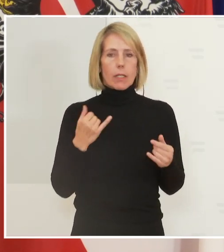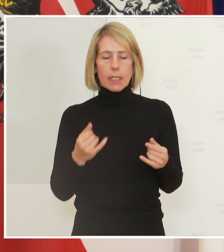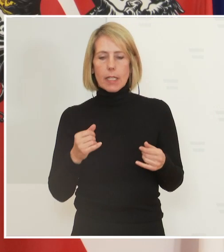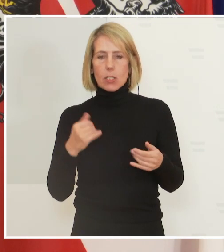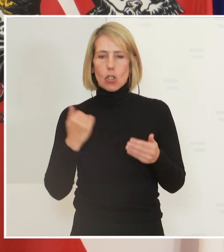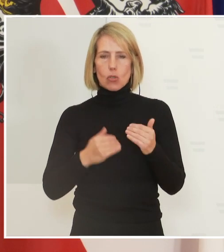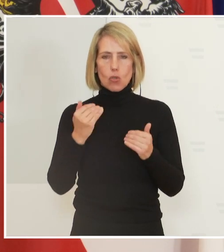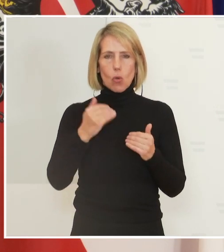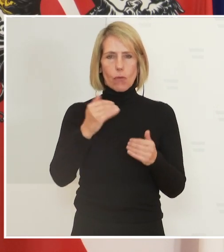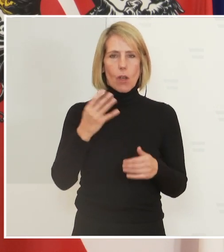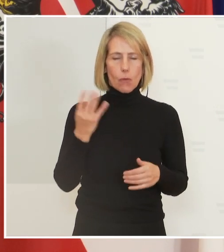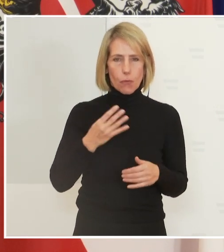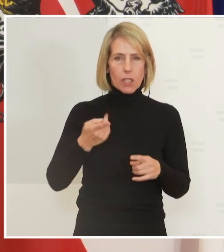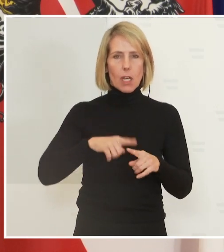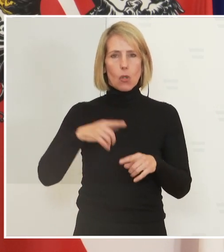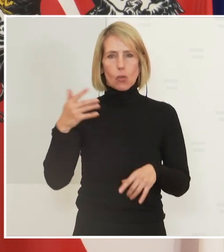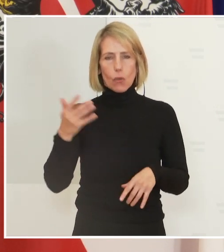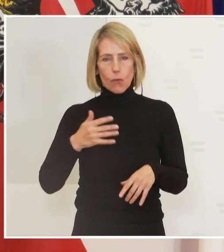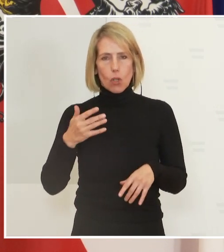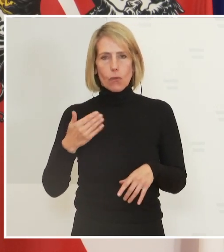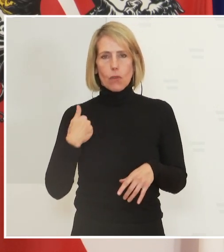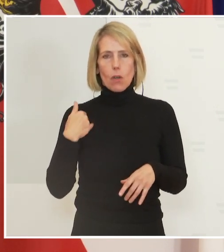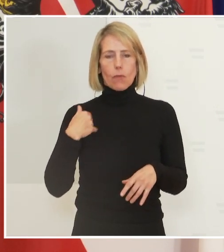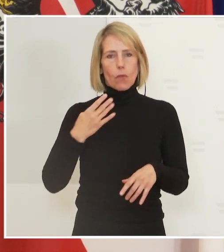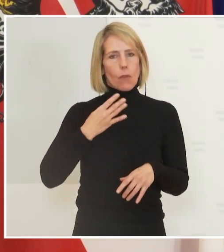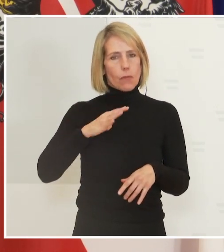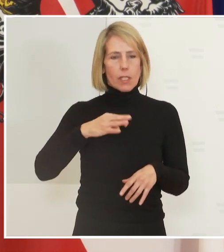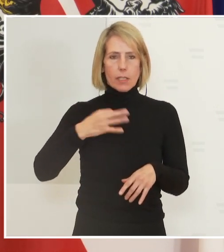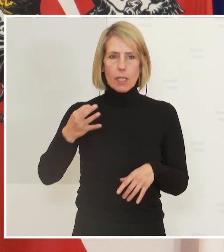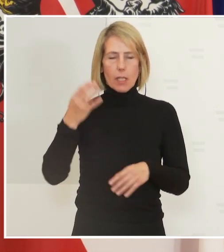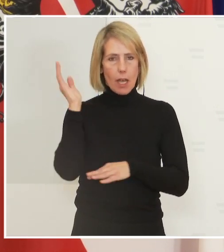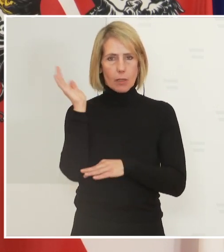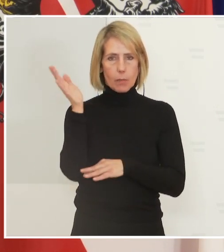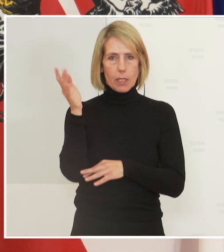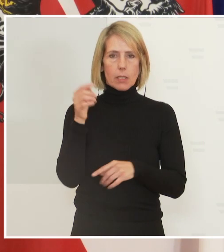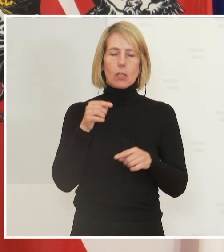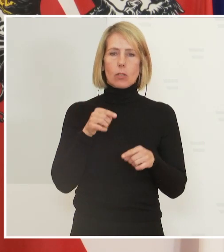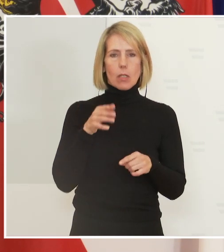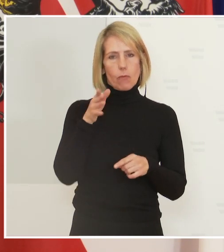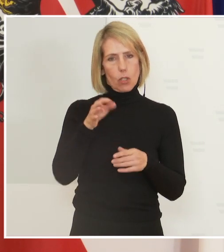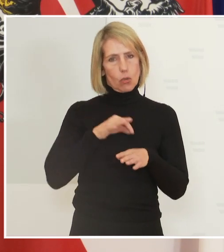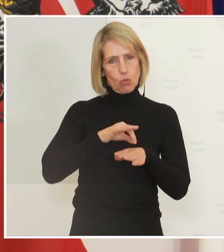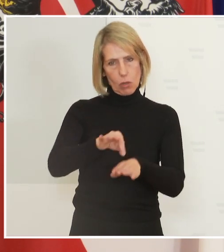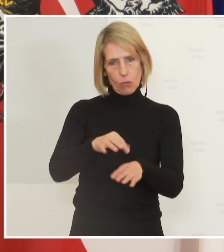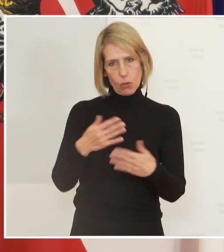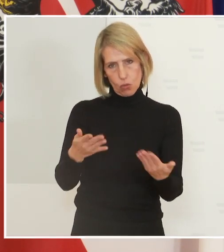Stufen 4 und 5 vor 14 Tagen und der Stufenplan wird jetzt genauso durchgeführt.